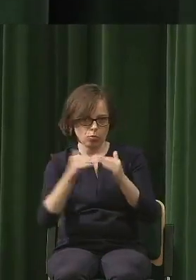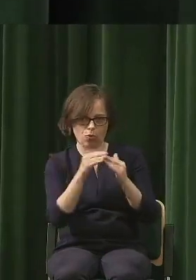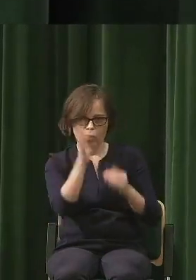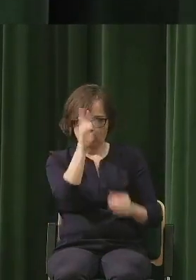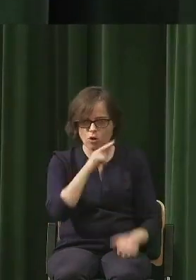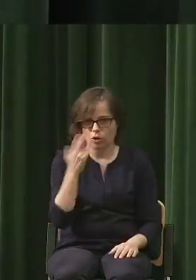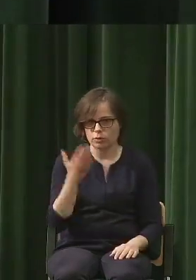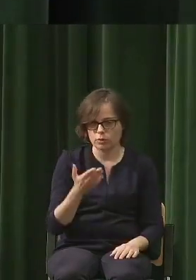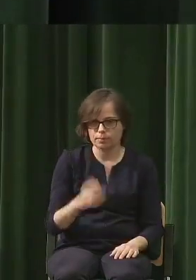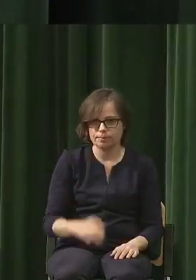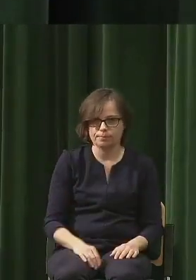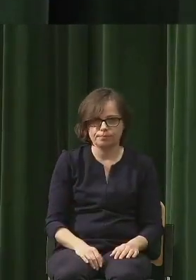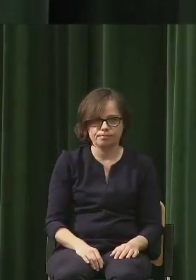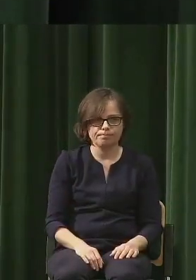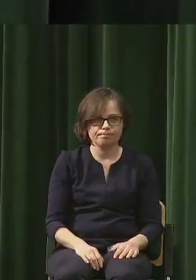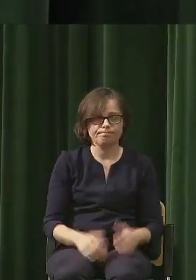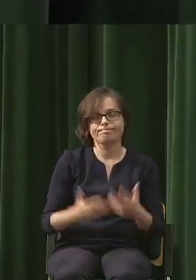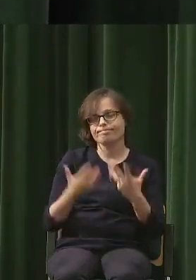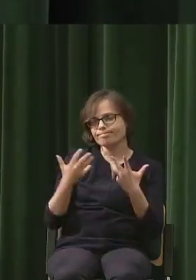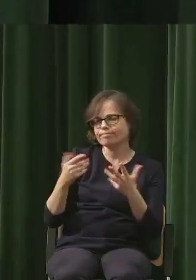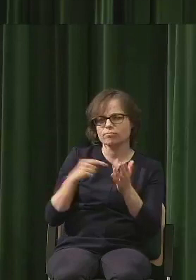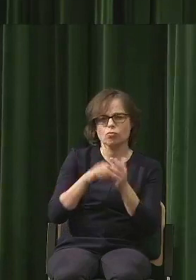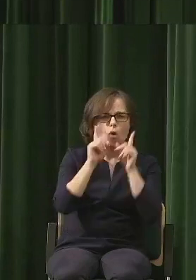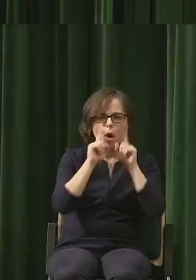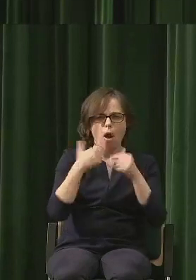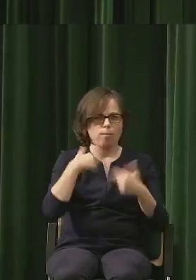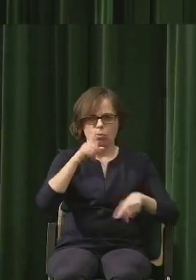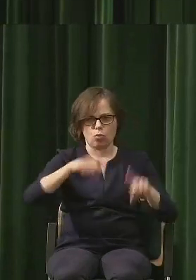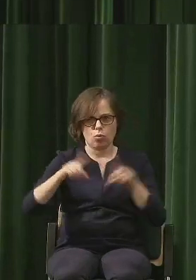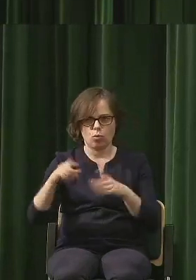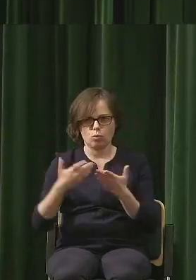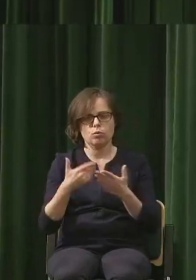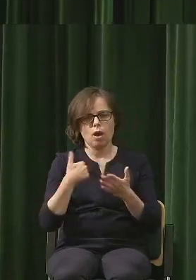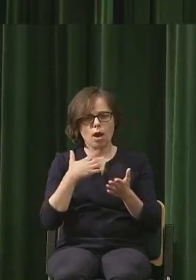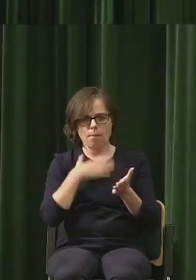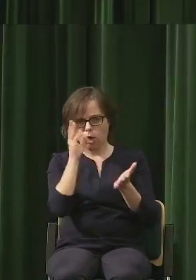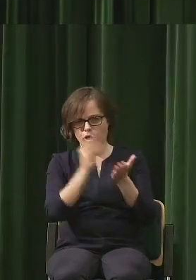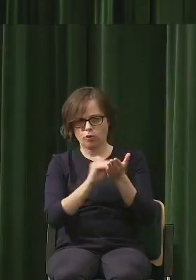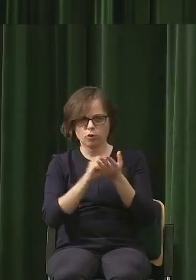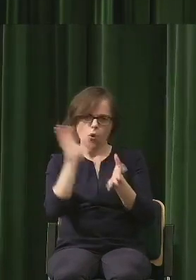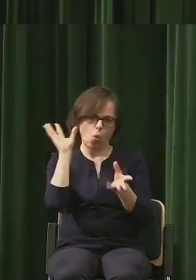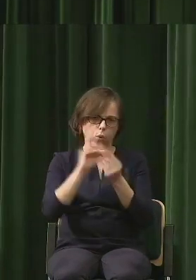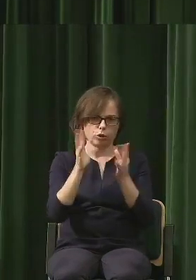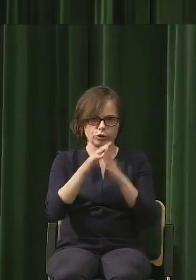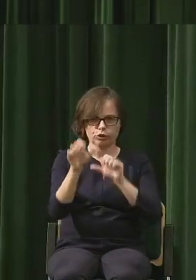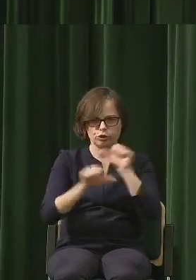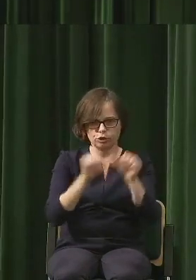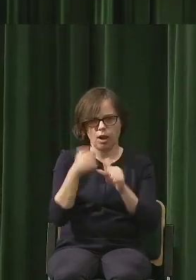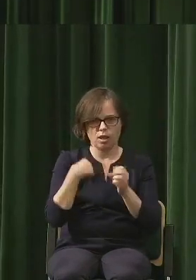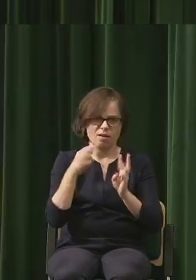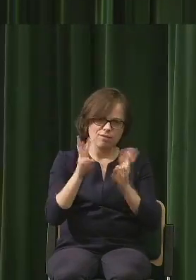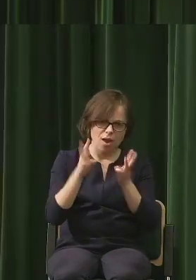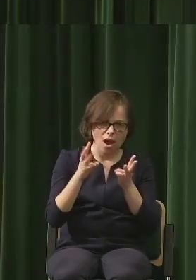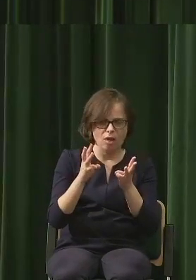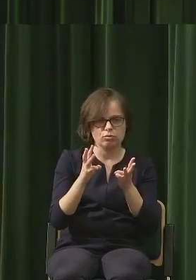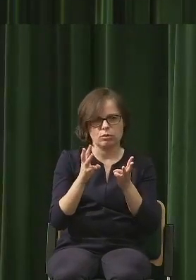ale ja mówię... To było bardzo różne. Poza tym mam takie doświadczenie około 10 lat prowadzenia warsztatów dla